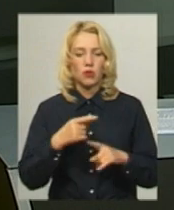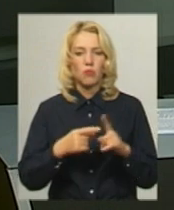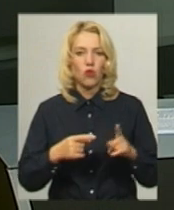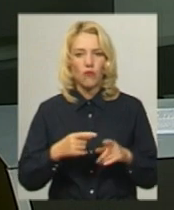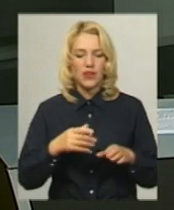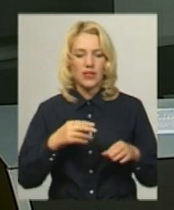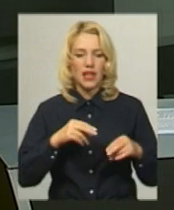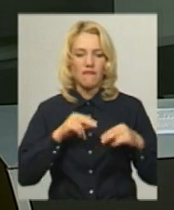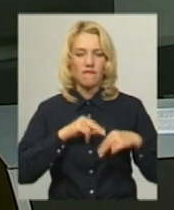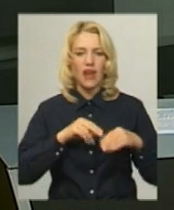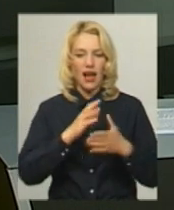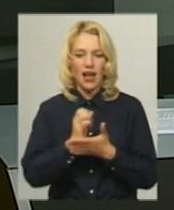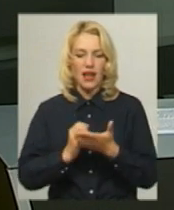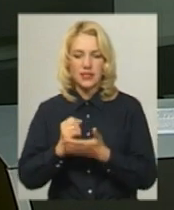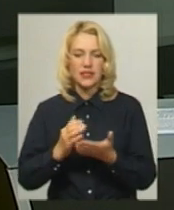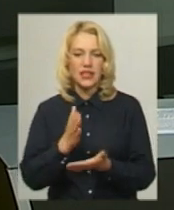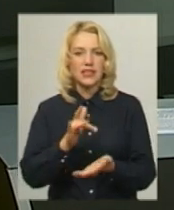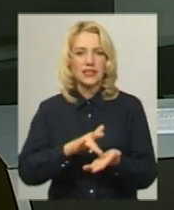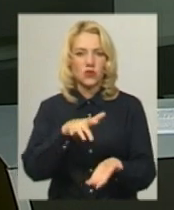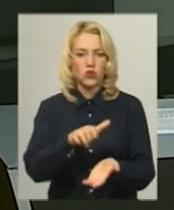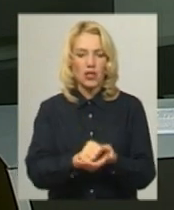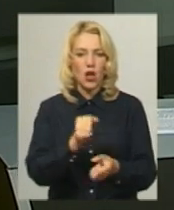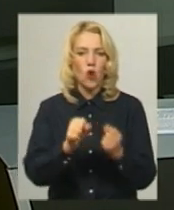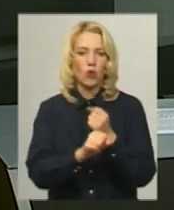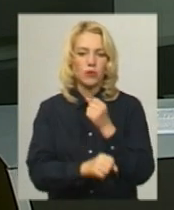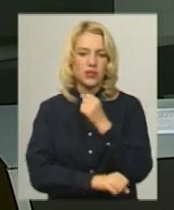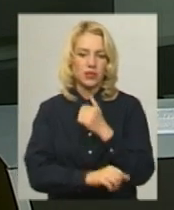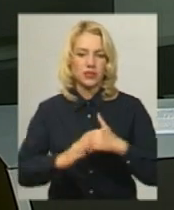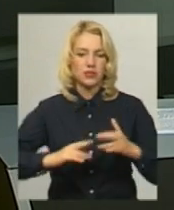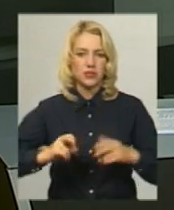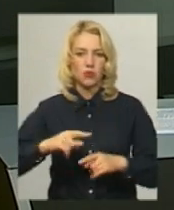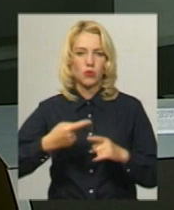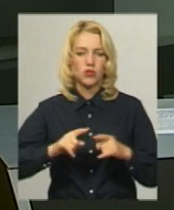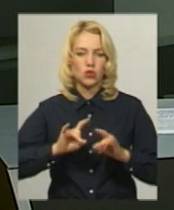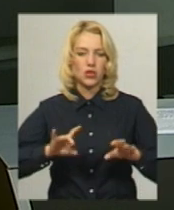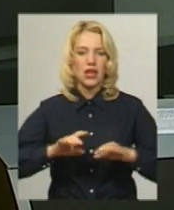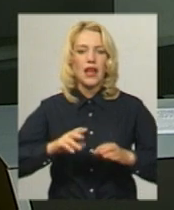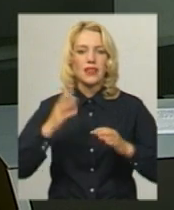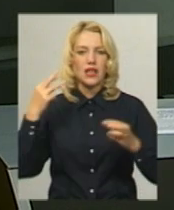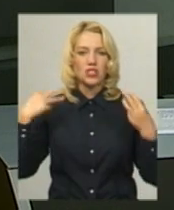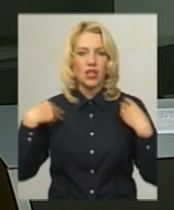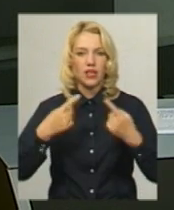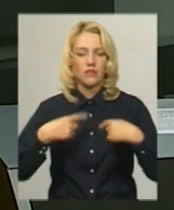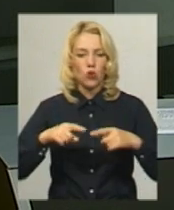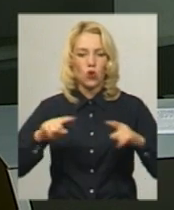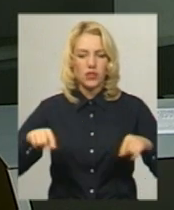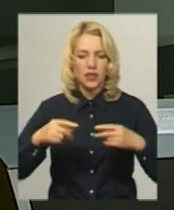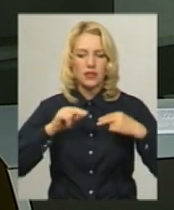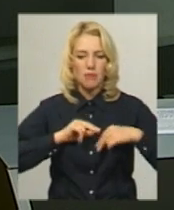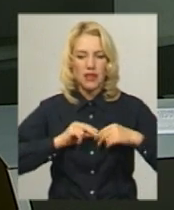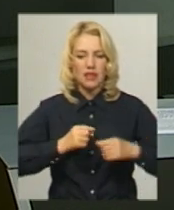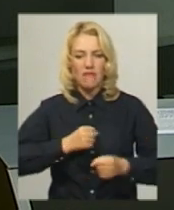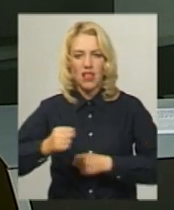вакансій – Хмельницької служби зайнятості робітничі спеціальності. Про це каже начальник відділу організації працевлаштування населення